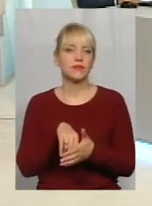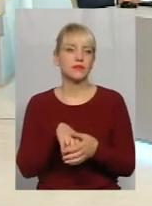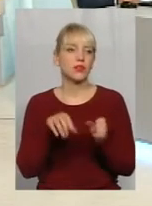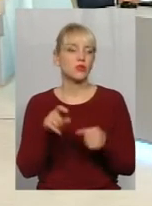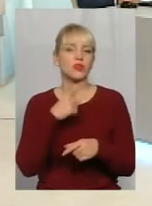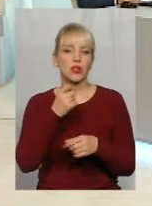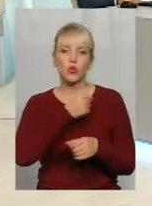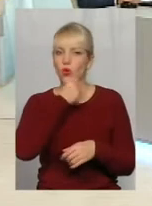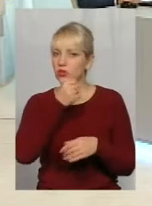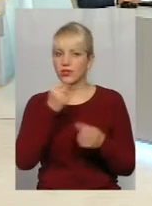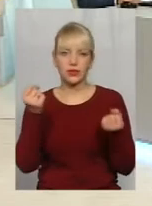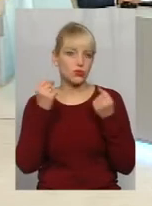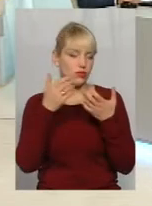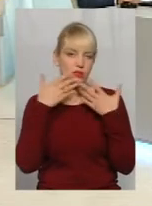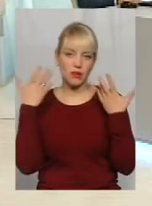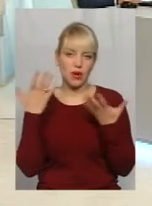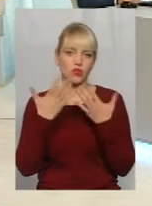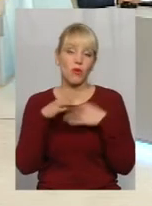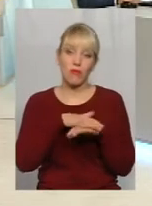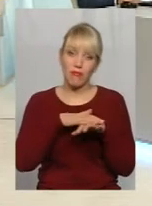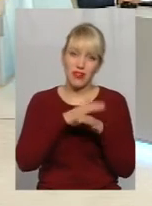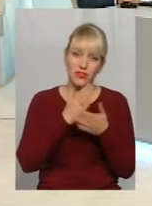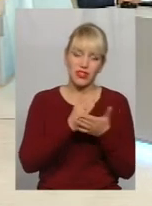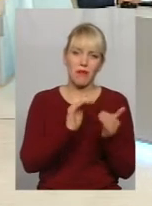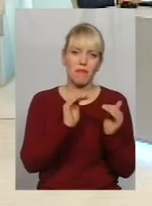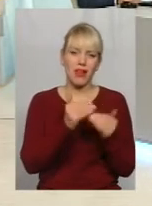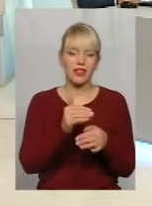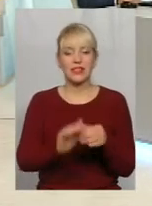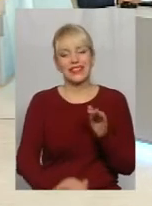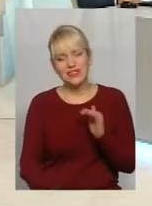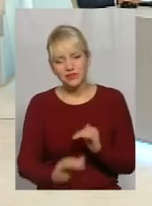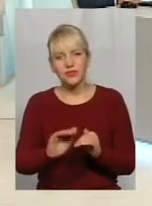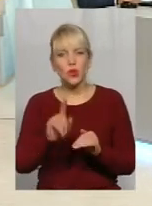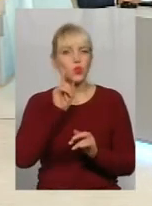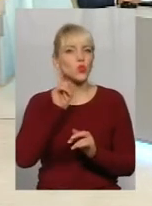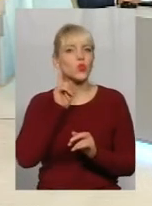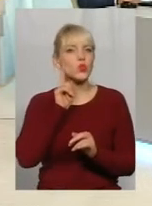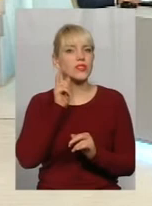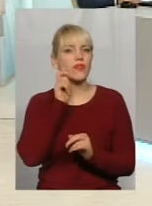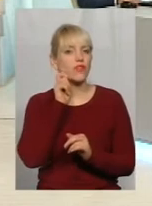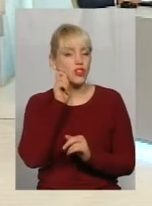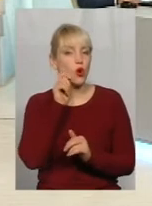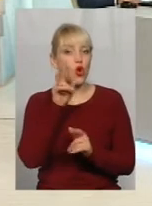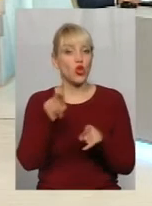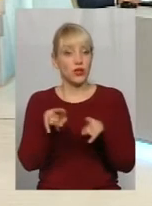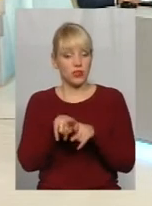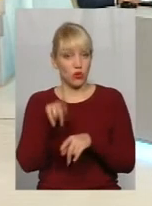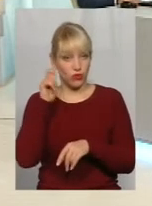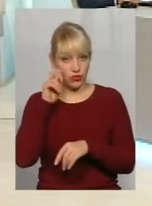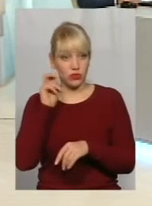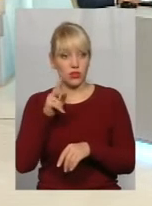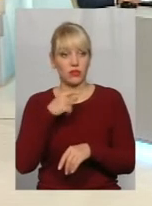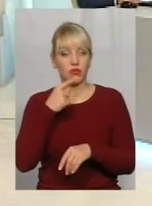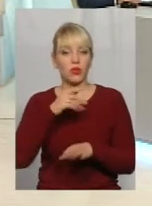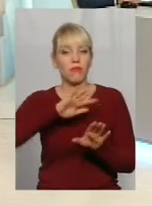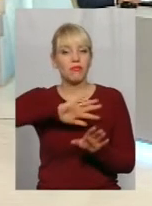дорослих спортсменів немає. Якщо масово є дуже маленьких дітей, є юнацького, ще юніорського віку, то такого віку, як будемо говорити,